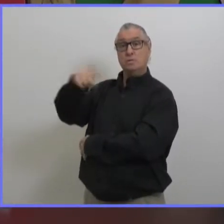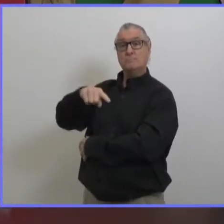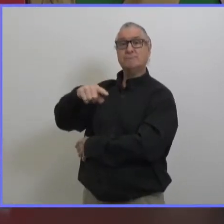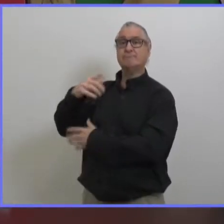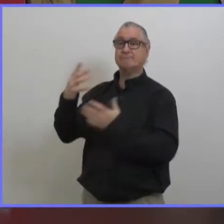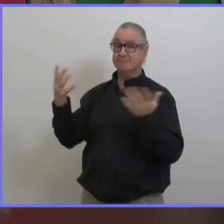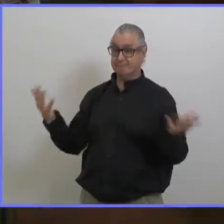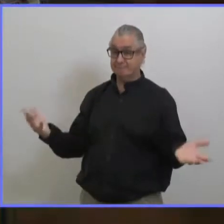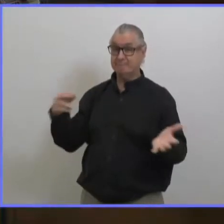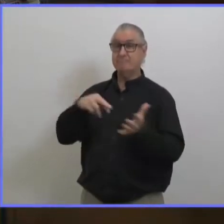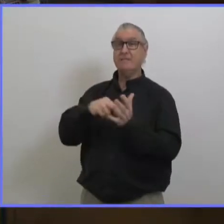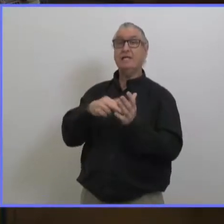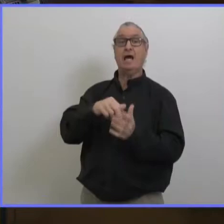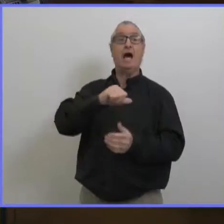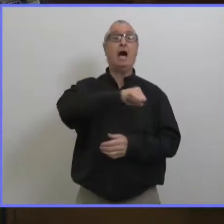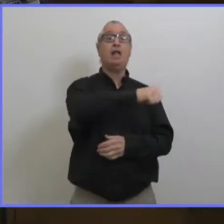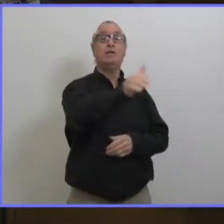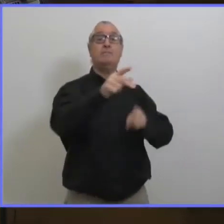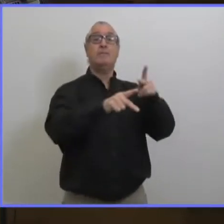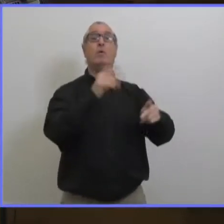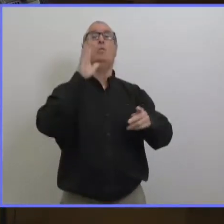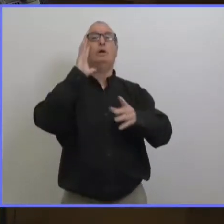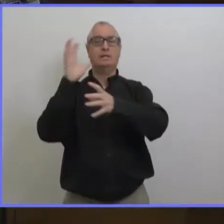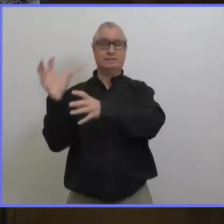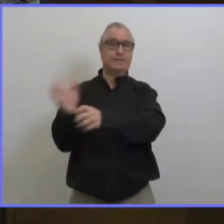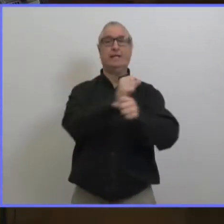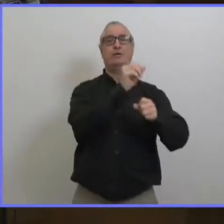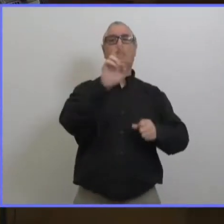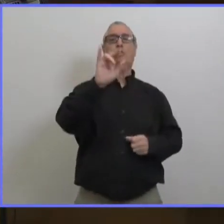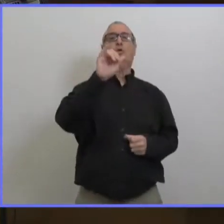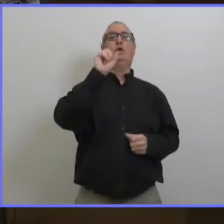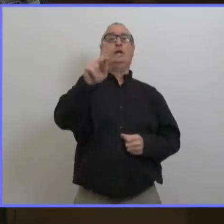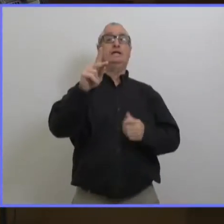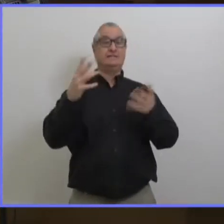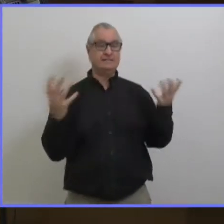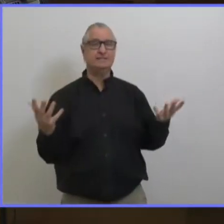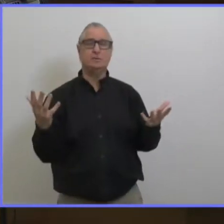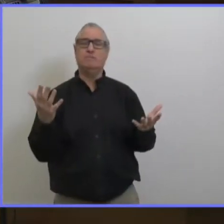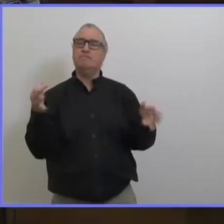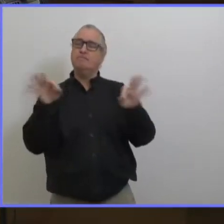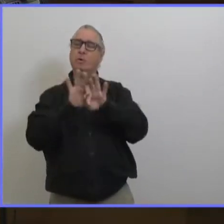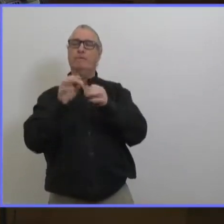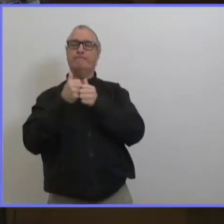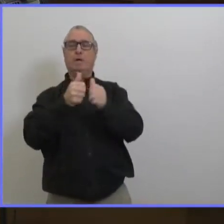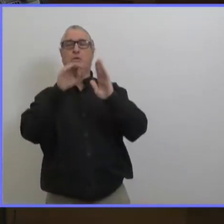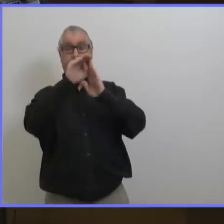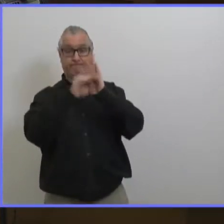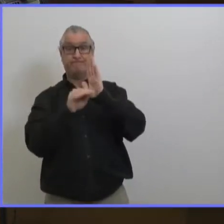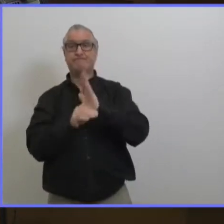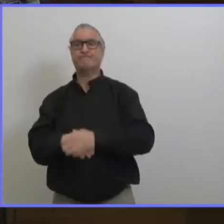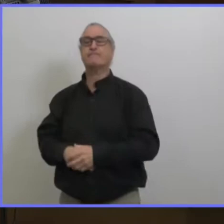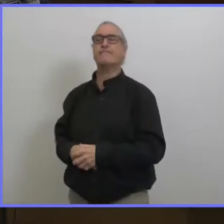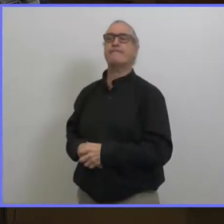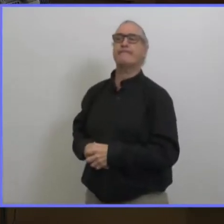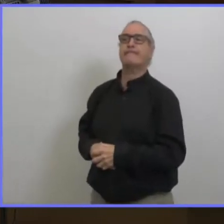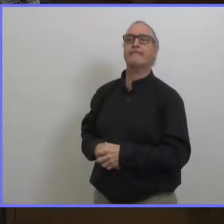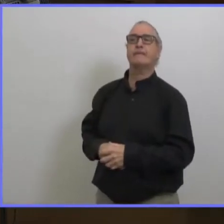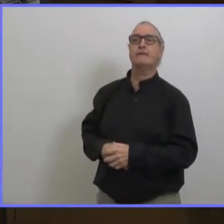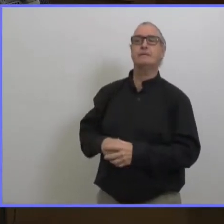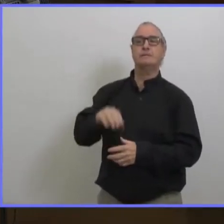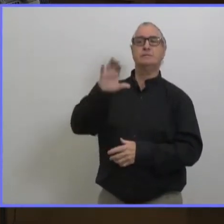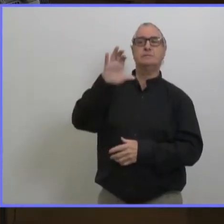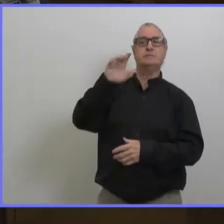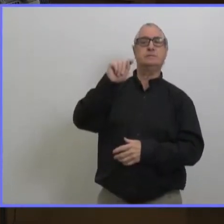les autres à risque alors steve vous aviez raison alors après ça de ctv winnipeg